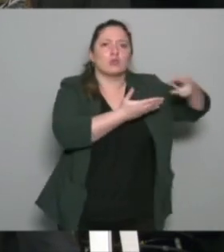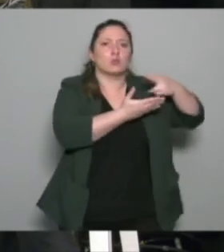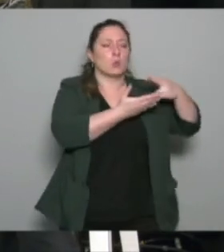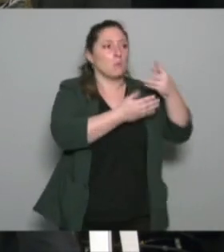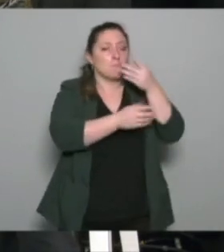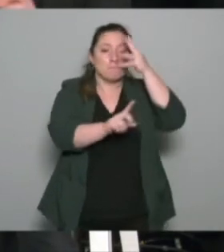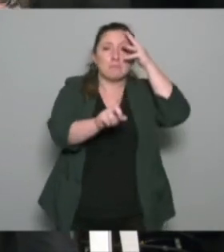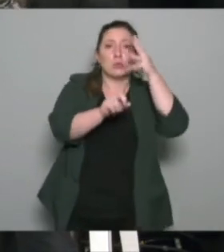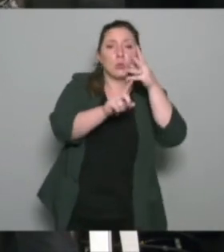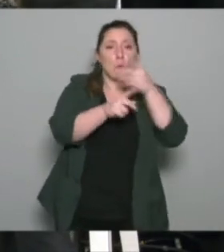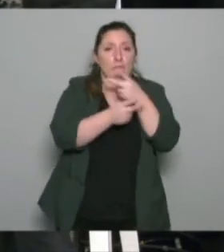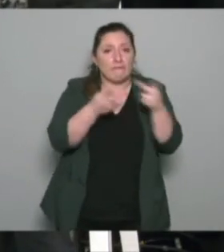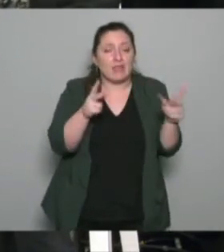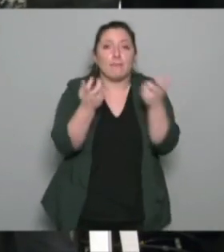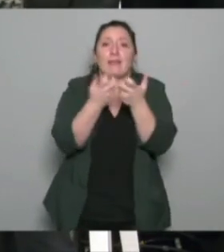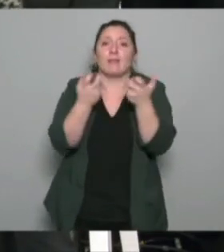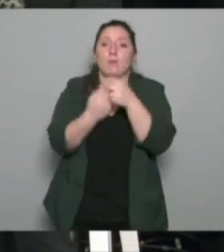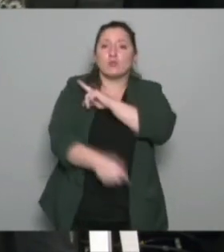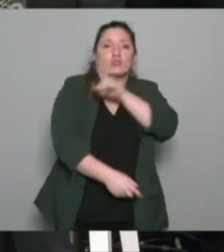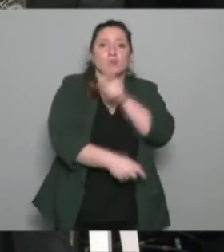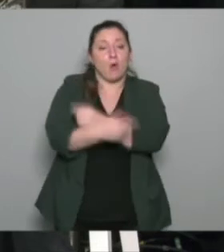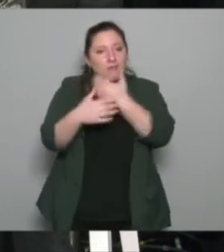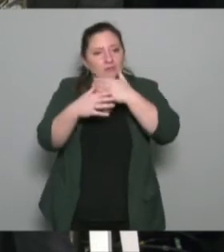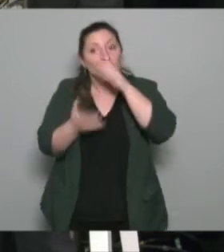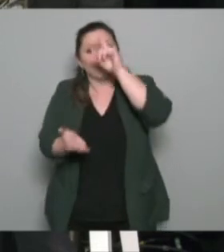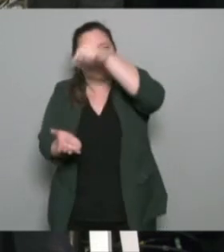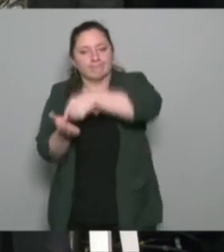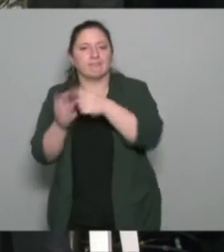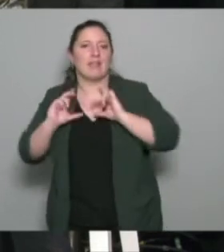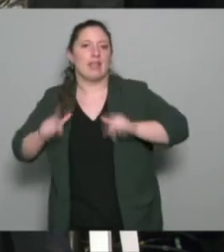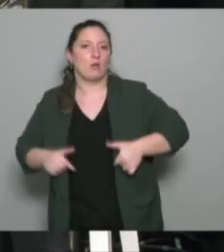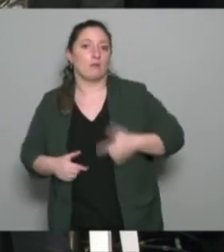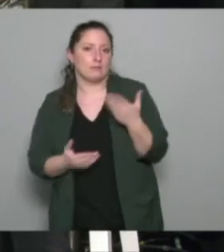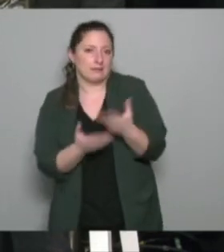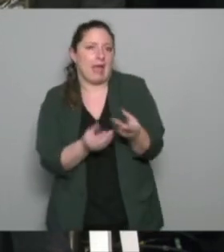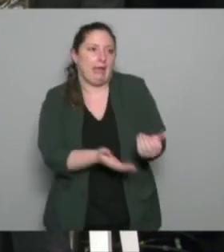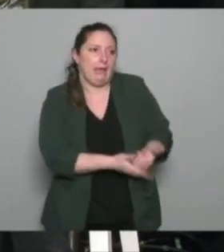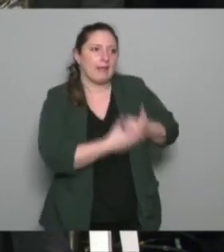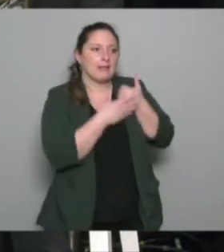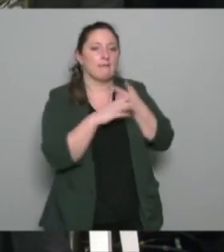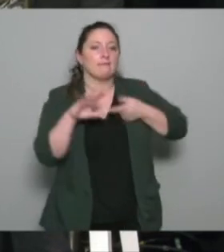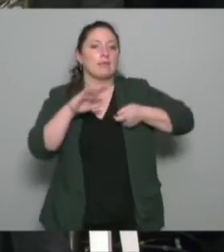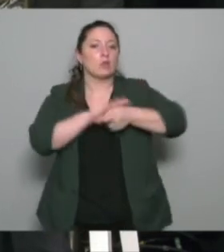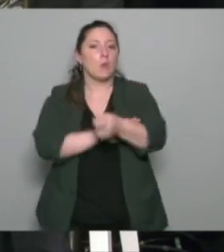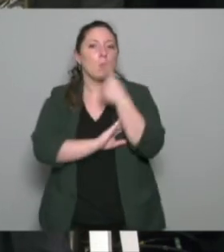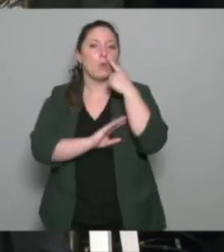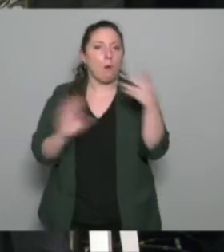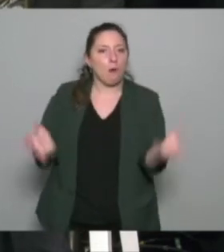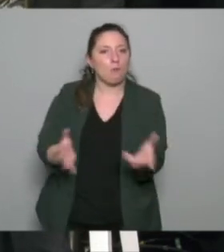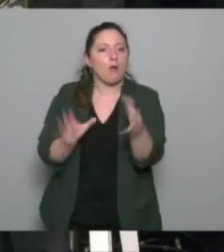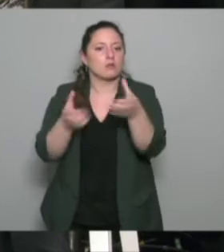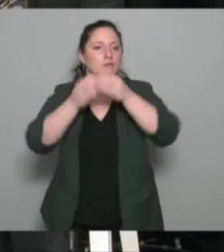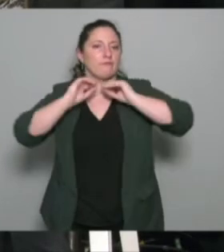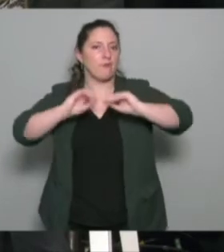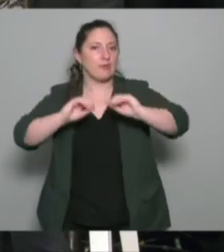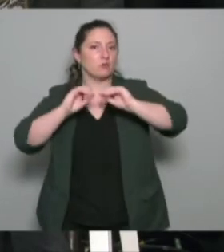communales que ce soit sur le sport à l'école ou sur le sport santé donc ça permet cet accompagnement financier cette polyvalence dans la